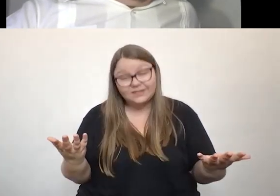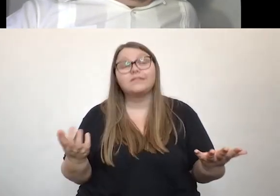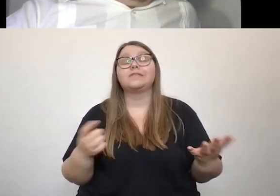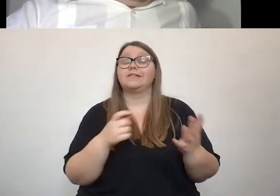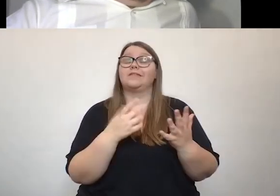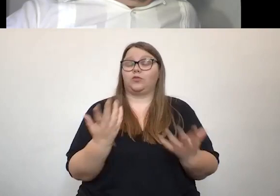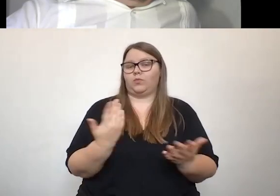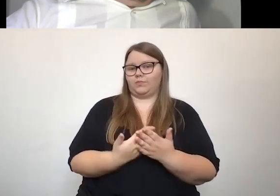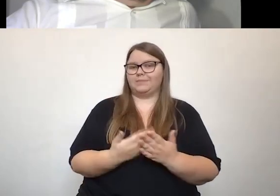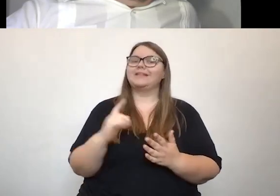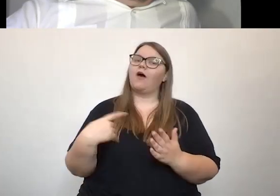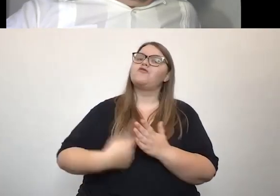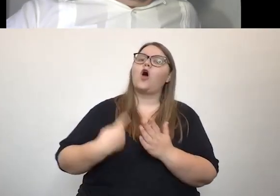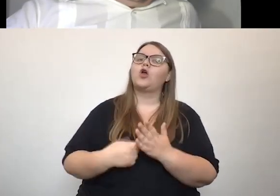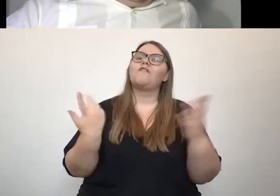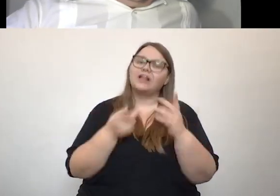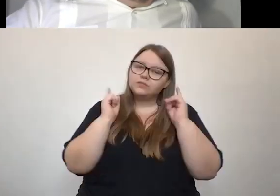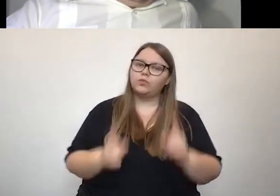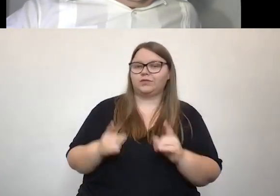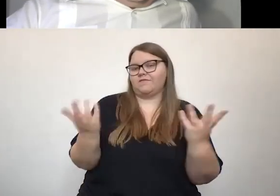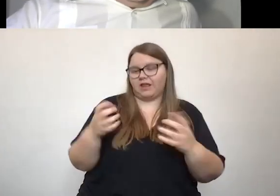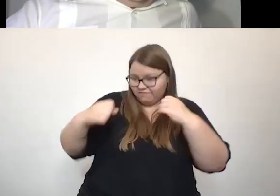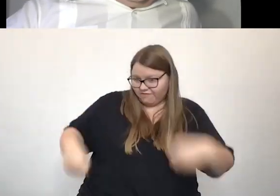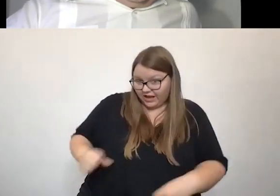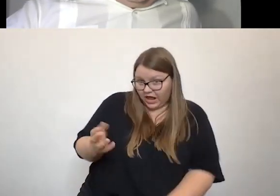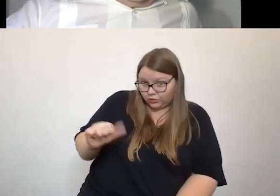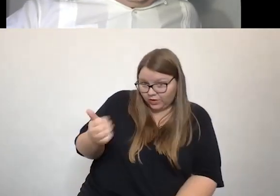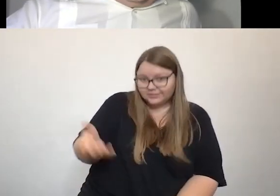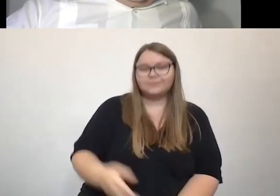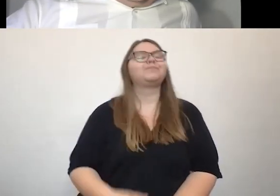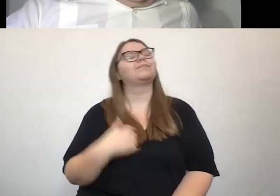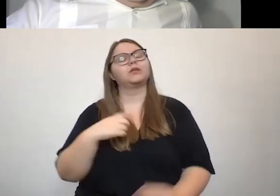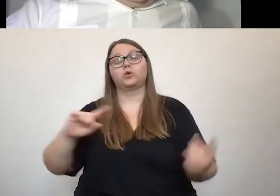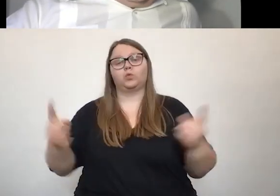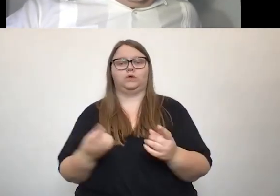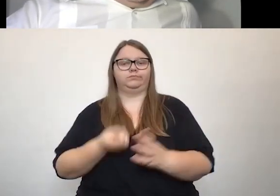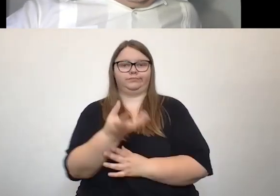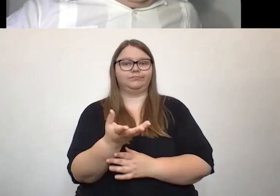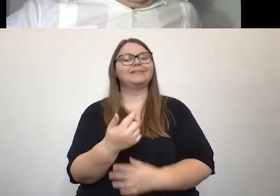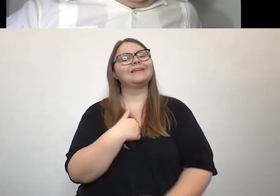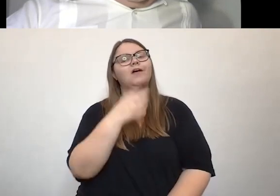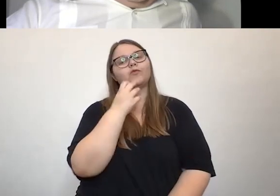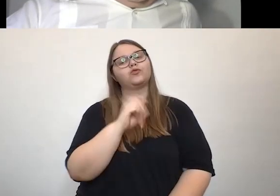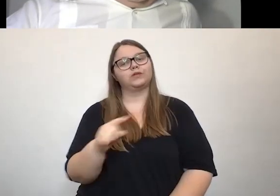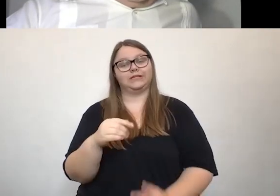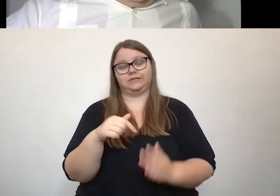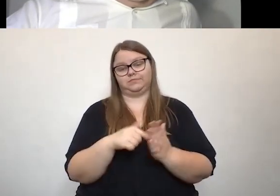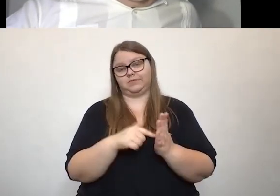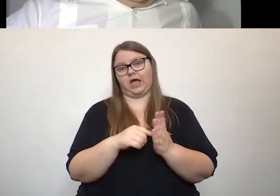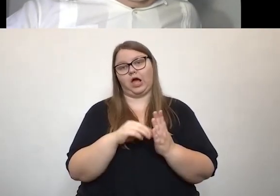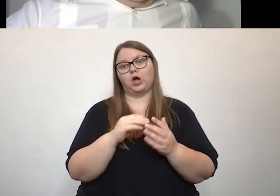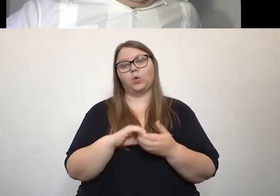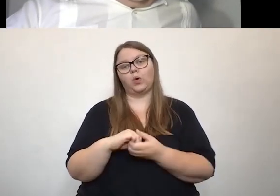wären Forderungen, die man machen müsste? Vielleicht Verena, du als Erste jetzt. Ich mache es kurz, also ich möchte auf keinen Fall in dem Programm, in dem